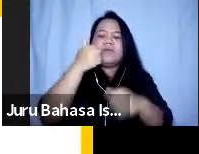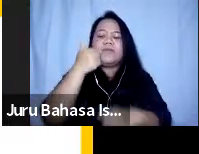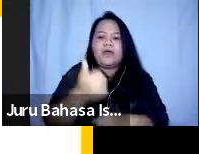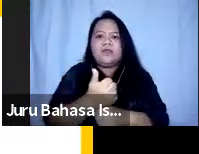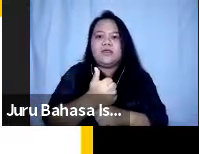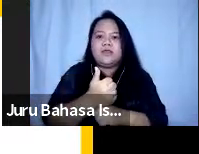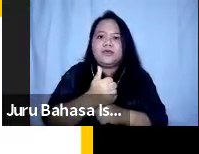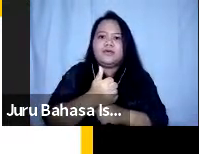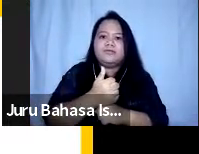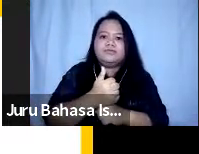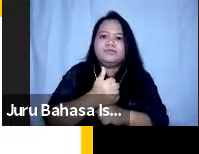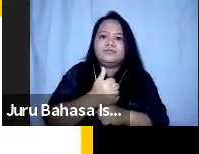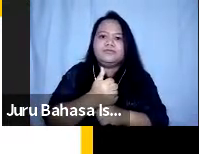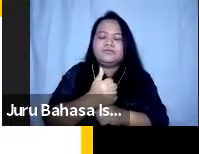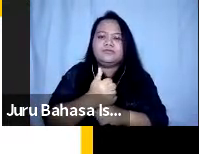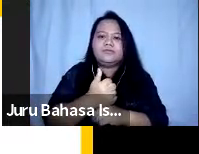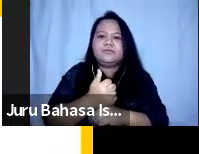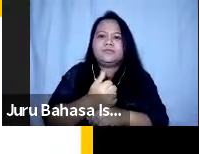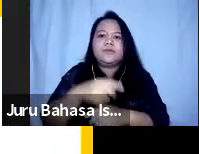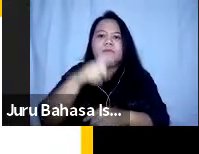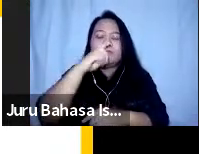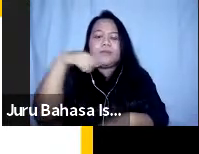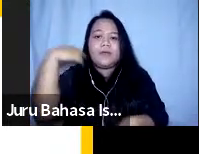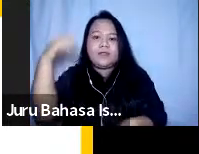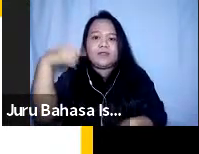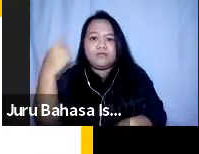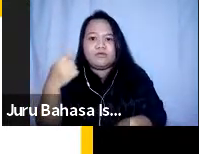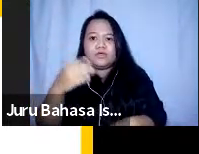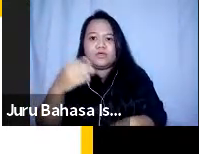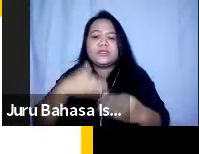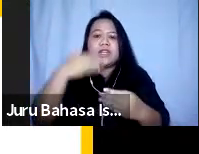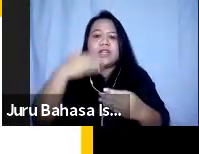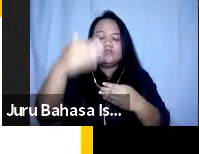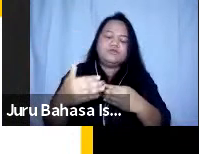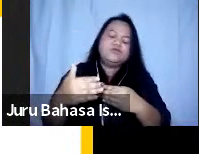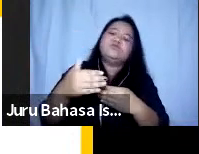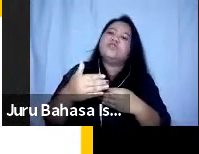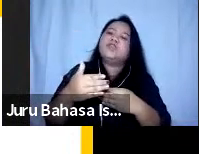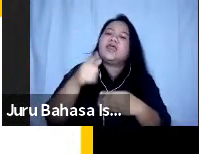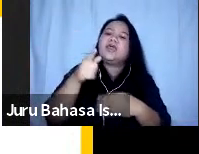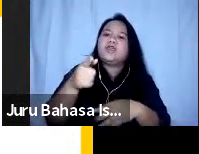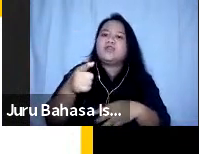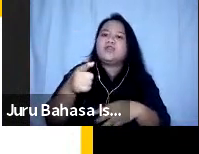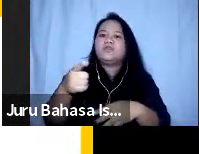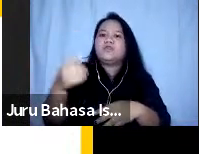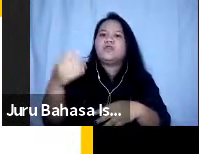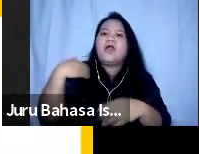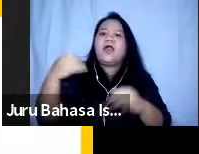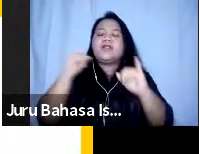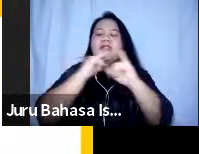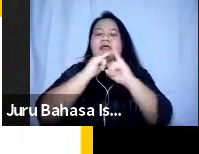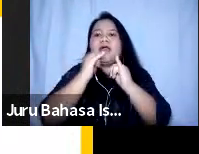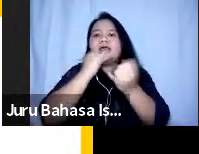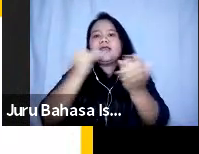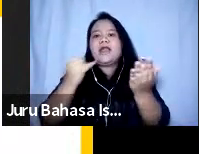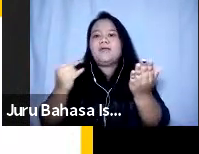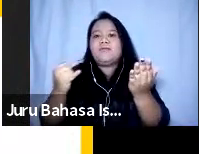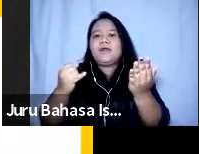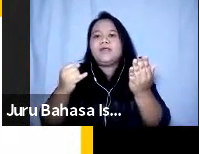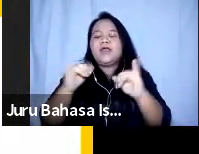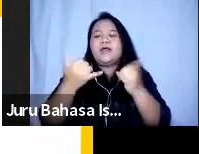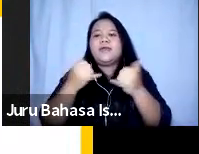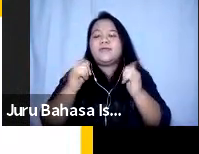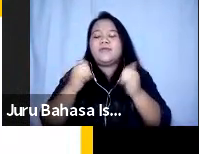ya Bapak Ibu selanjutnya ini ada gambar sebetulnya ini permainan